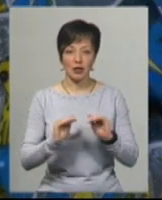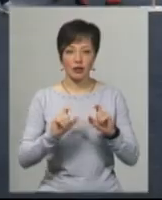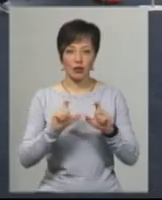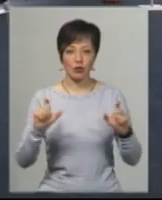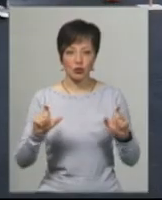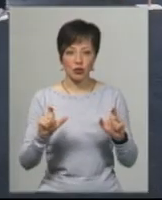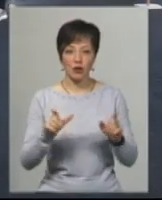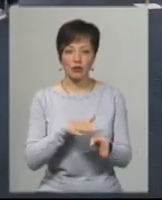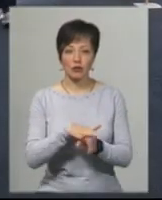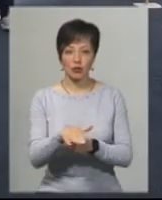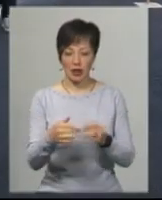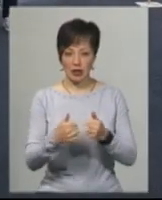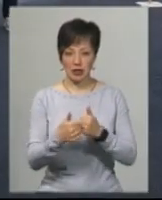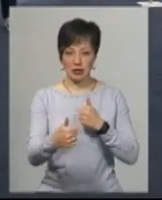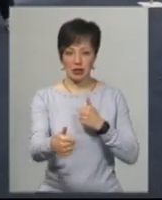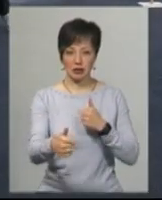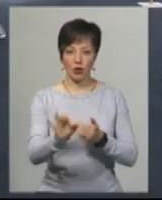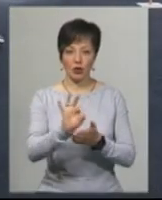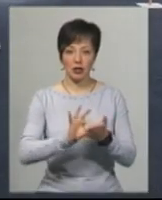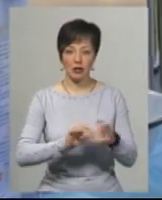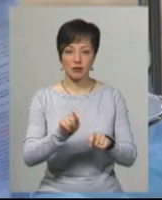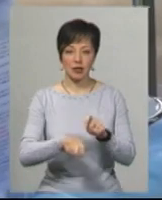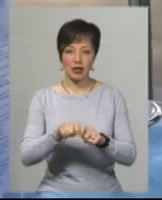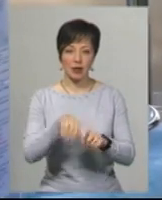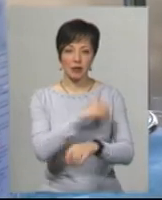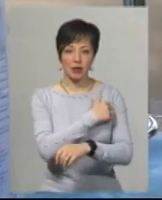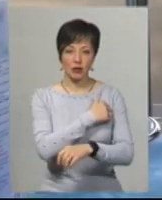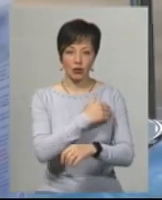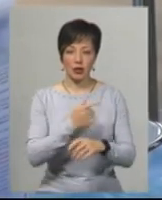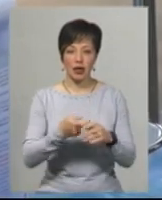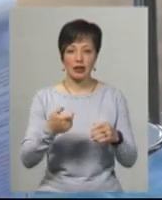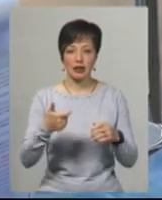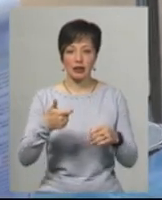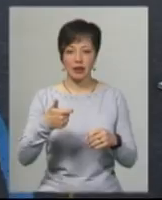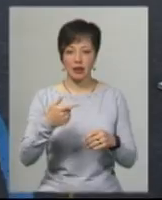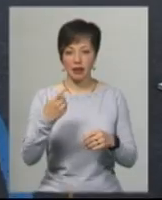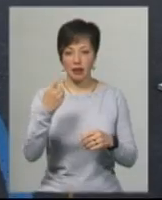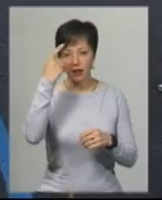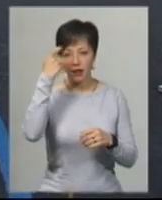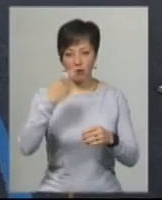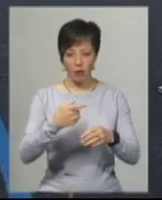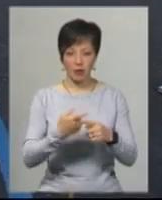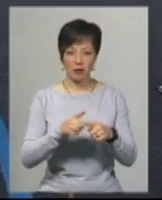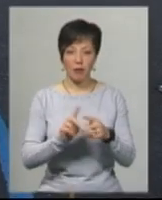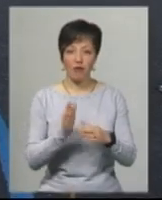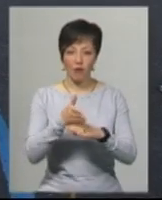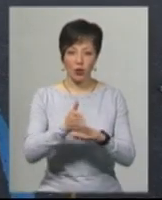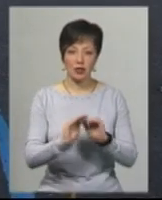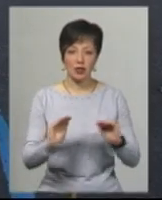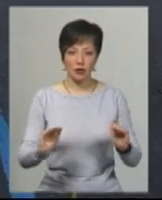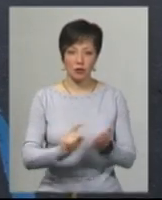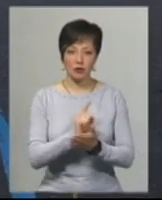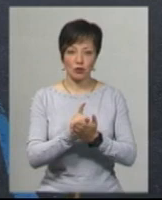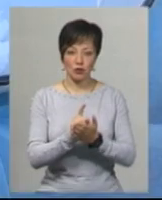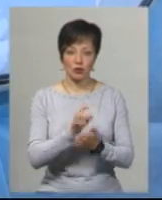закладу, дотримуючись дистанції. Одразу вимірюють температуру тіла безконтактними термометрами, а при вході у приміщення садочку діти обов